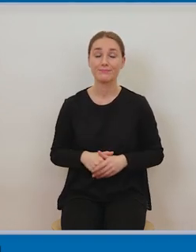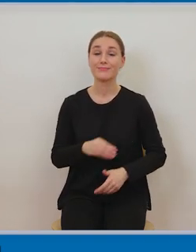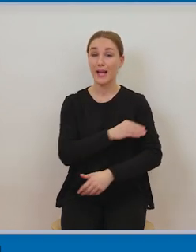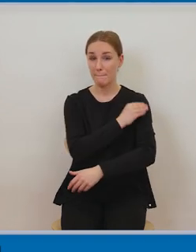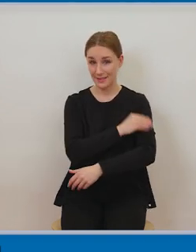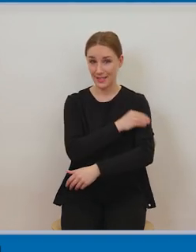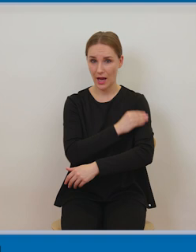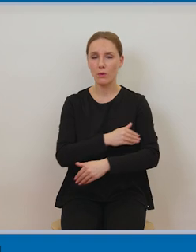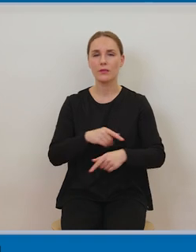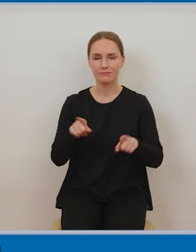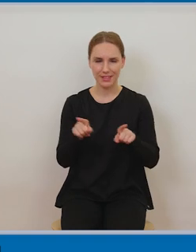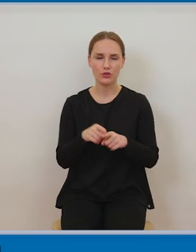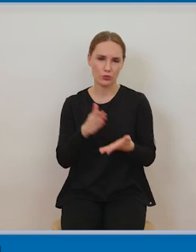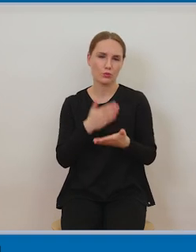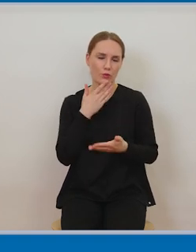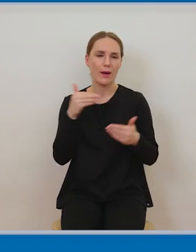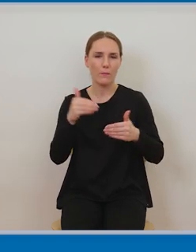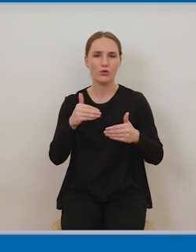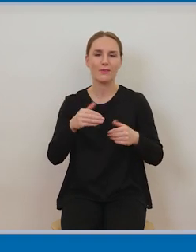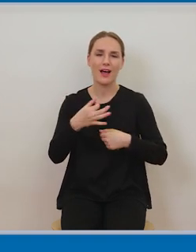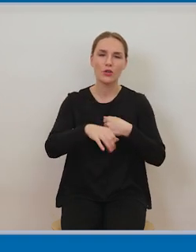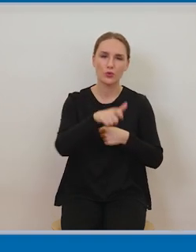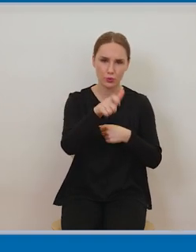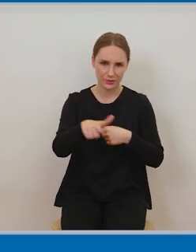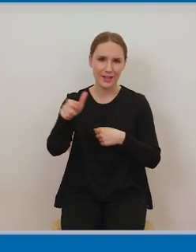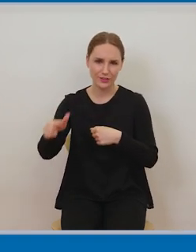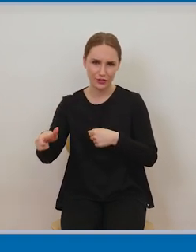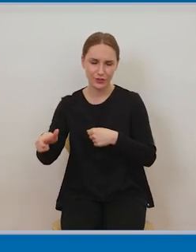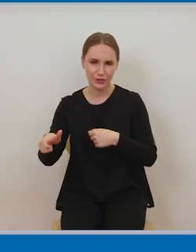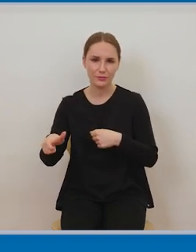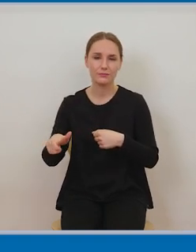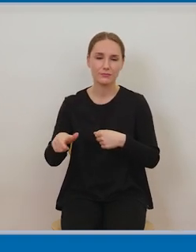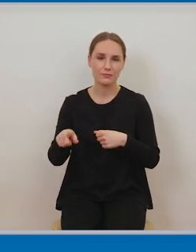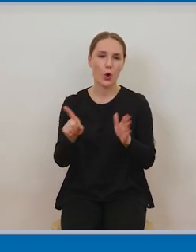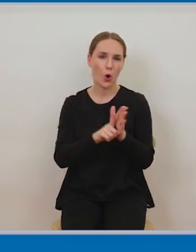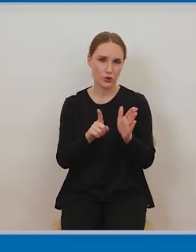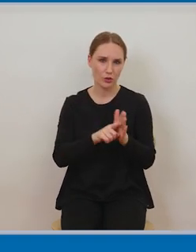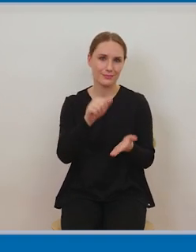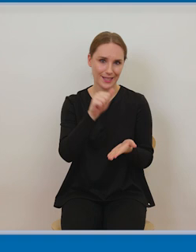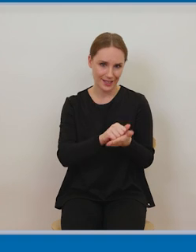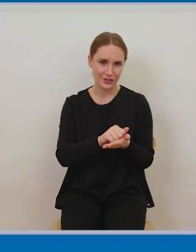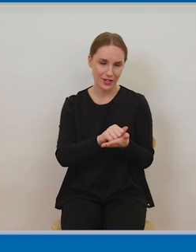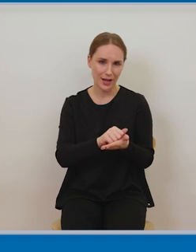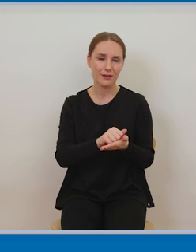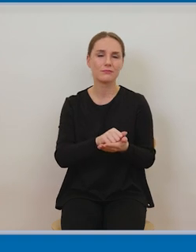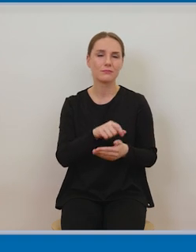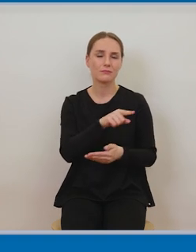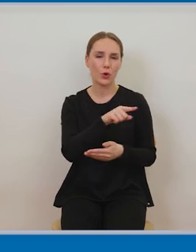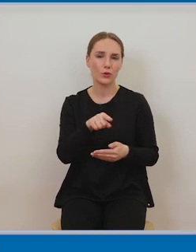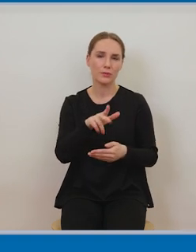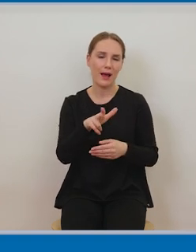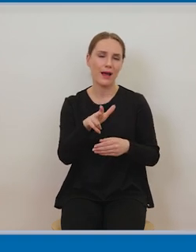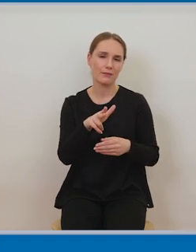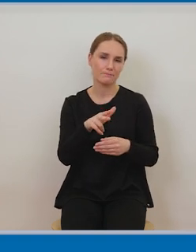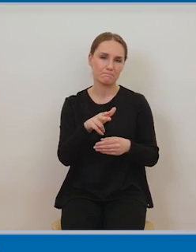która jest dedykowana studentom, już w mniejszym zakresie, osobom przygotowującym materiały, to jest tak